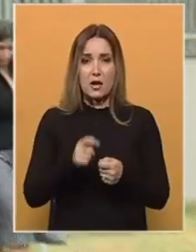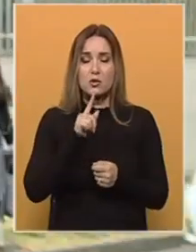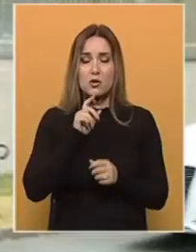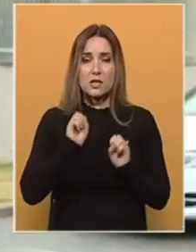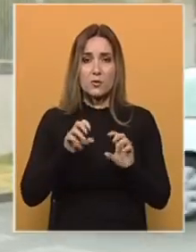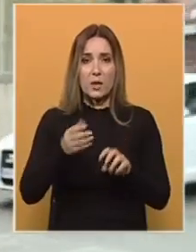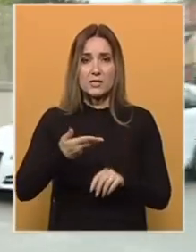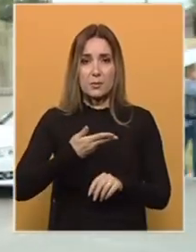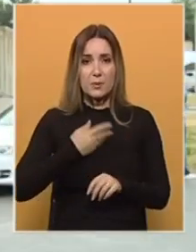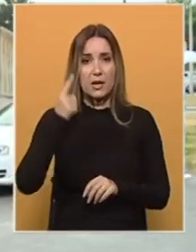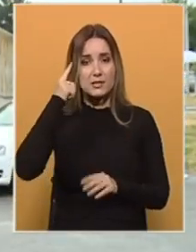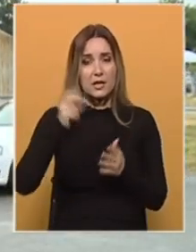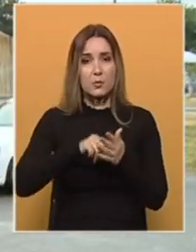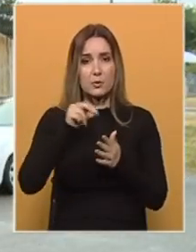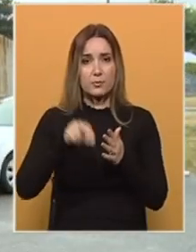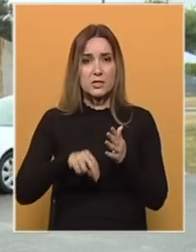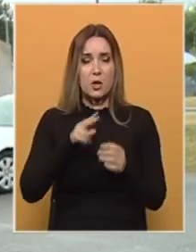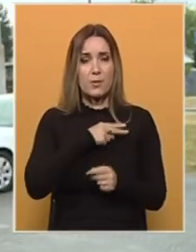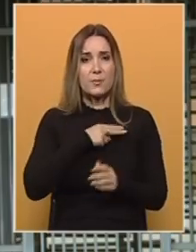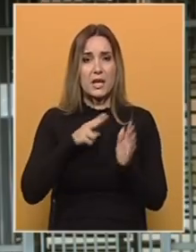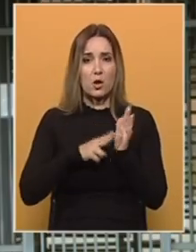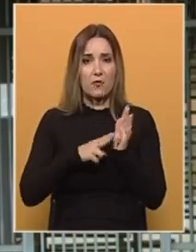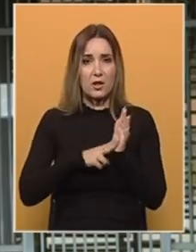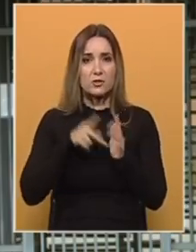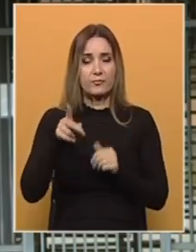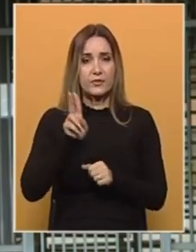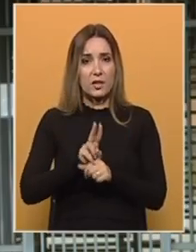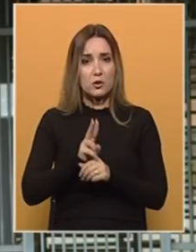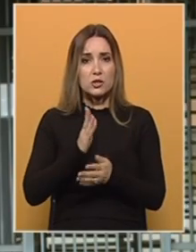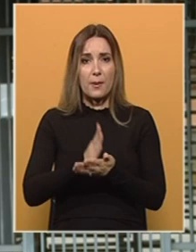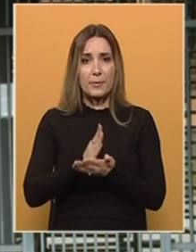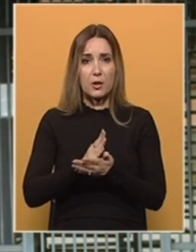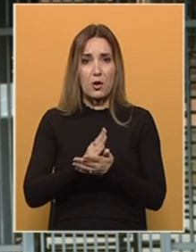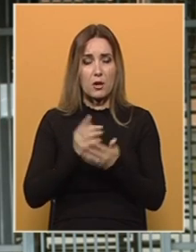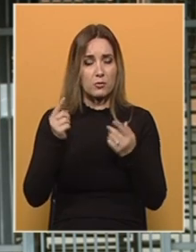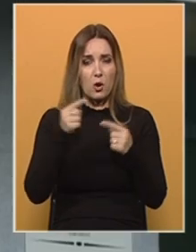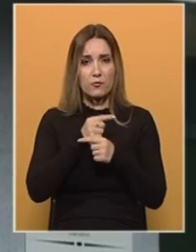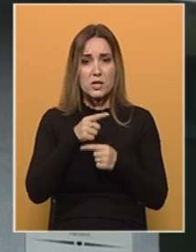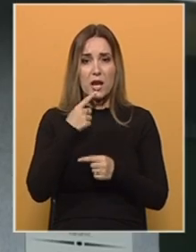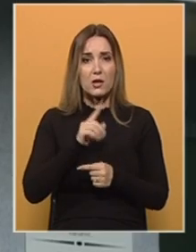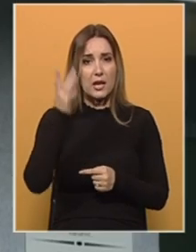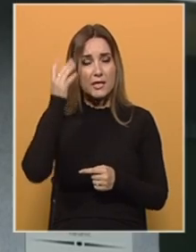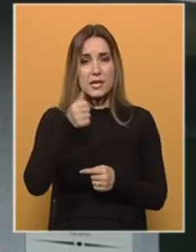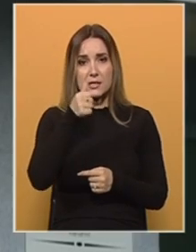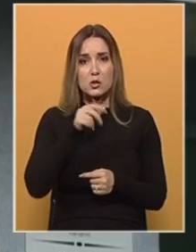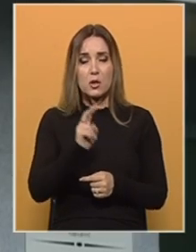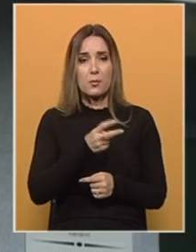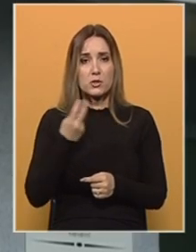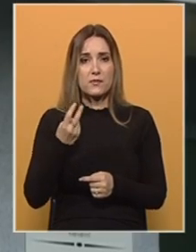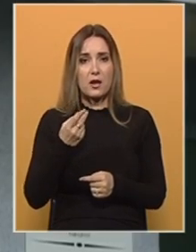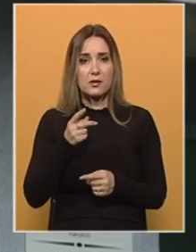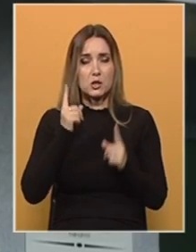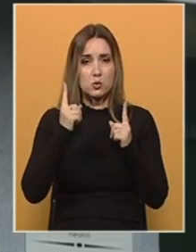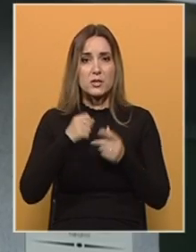informacija prima na znanje potpisao je premijer Novalić. Bavrkino svjedočenje bilo je prilično konfuzno i izjavio je da ne zna zašto je opšte pozvano sudnicu.